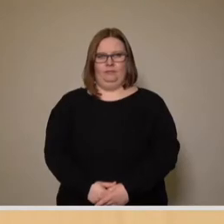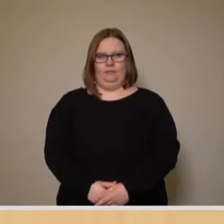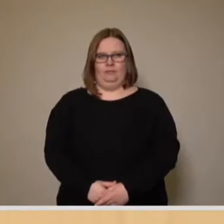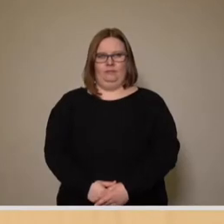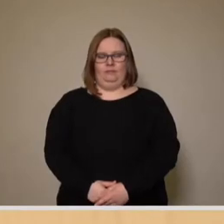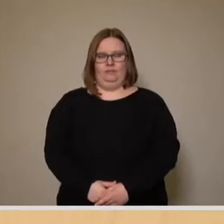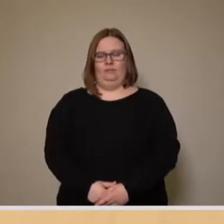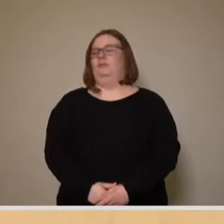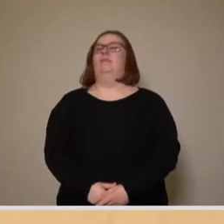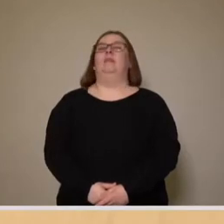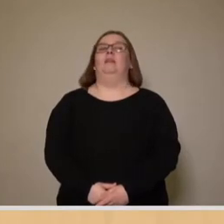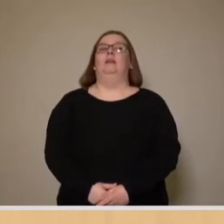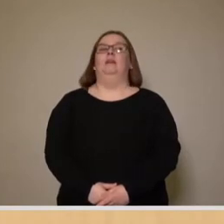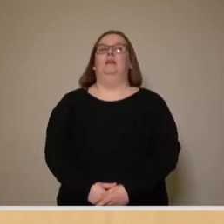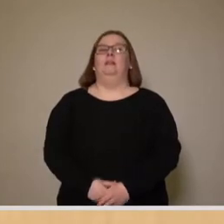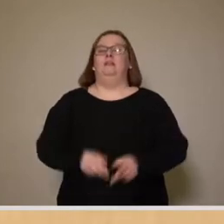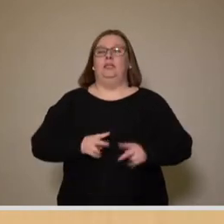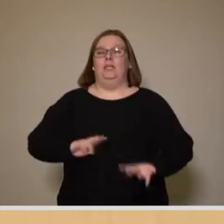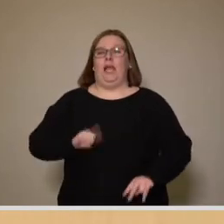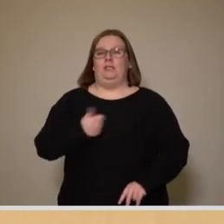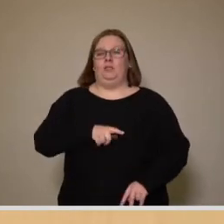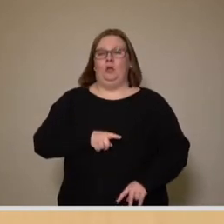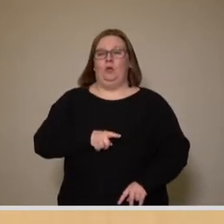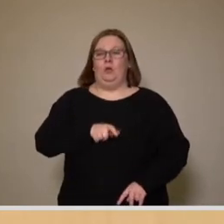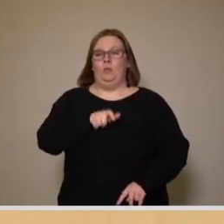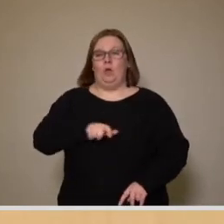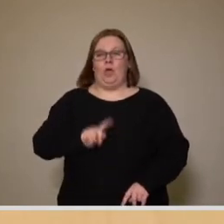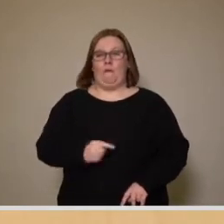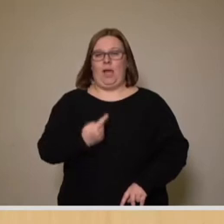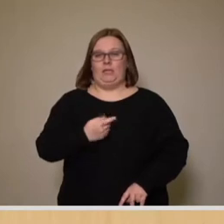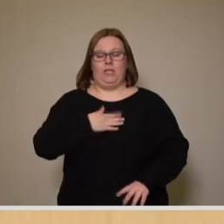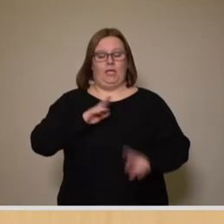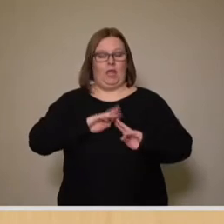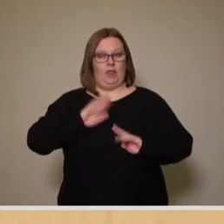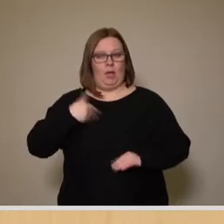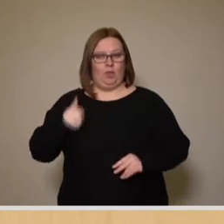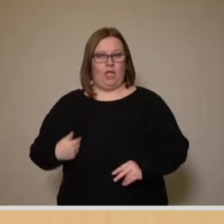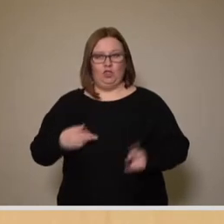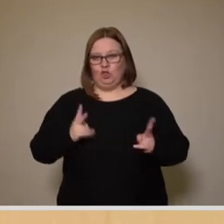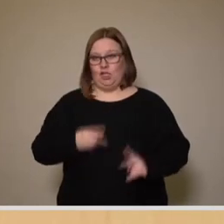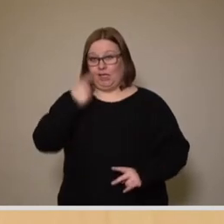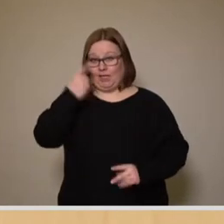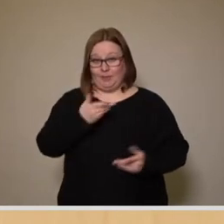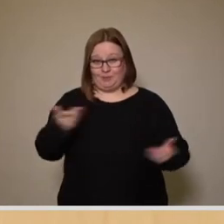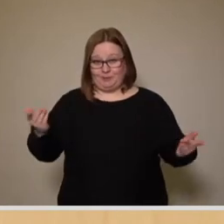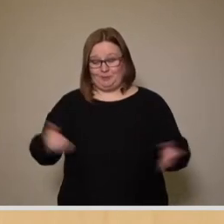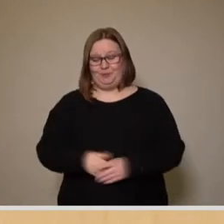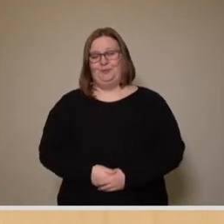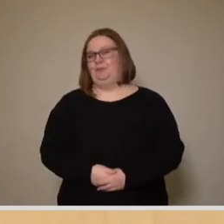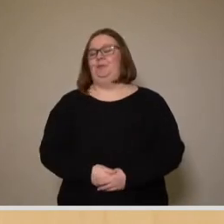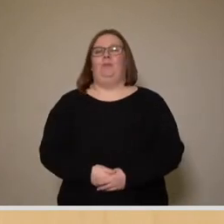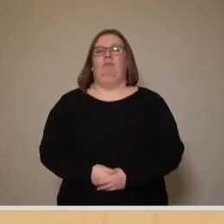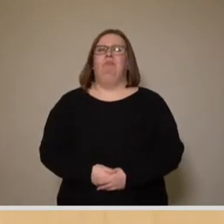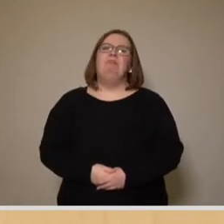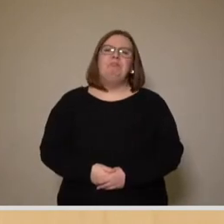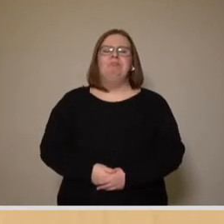Sehr geehrter Herr Erster Oberbürgermeister, sehr geehrte Damen und Herren Stadträte. Mitte der